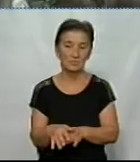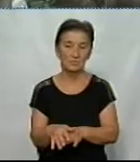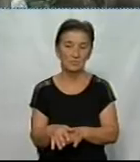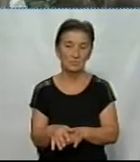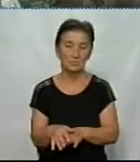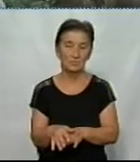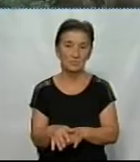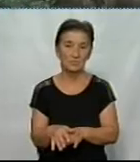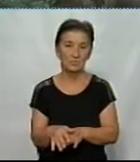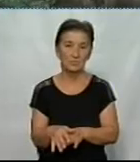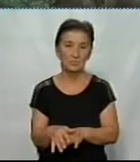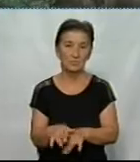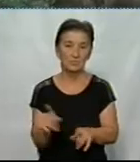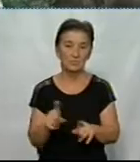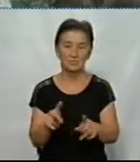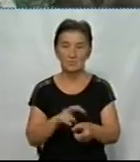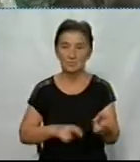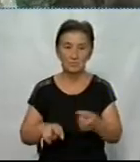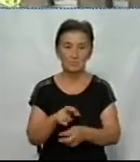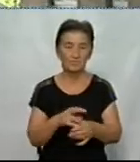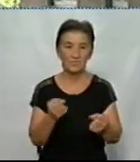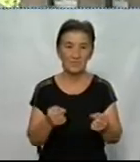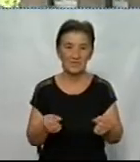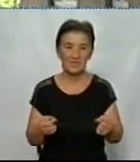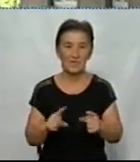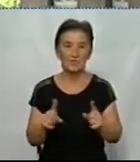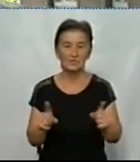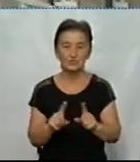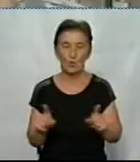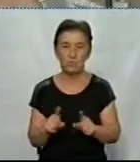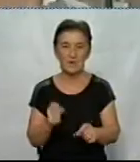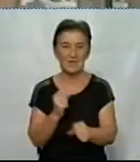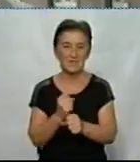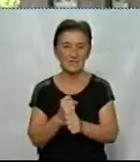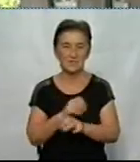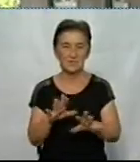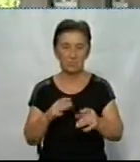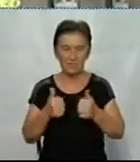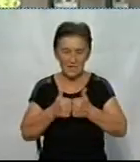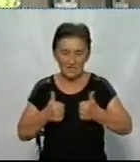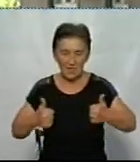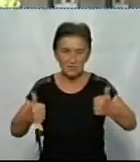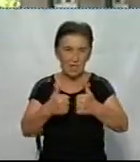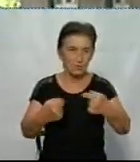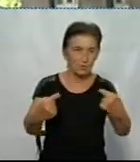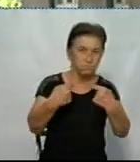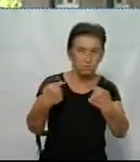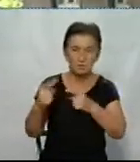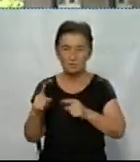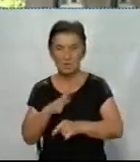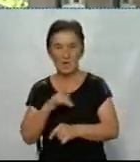з пошуку, можливо, диверсійних груп, щоб не зробили засаду на наші колони, які приїжджали. Ми тоді